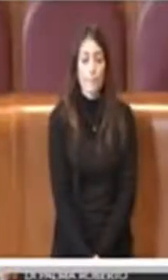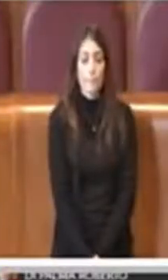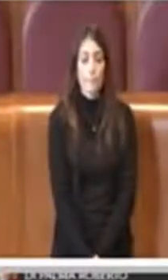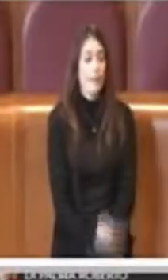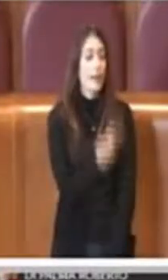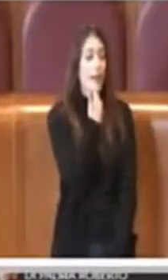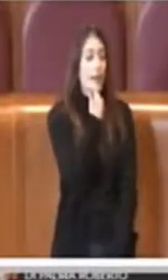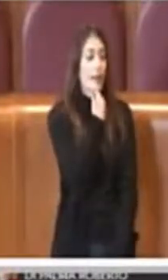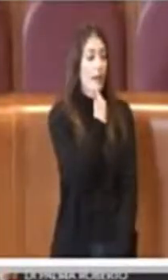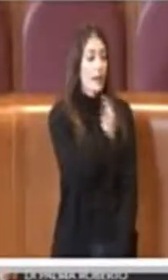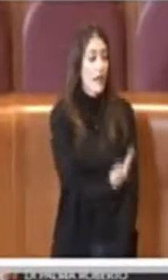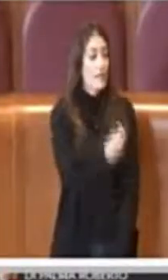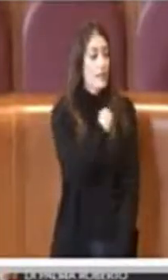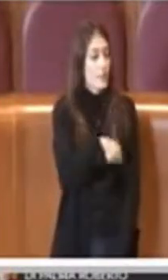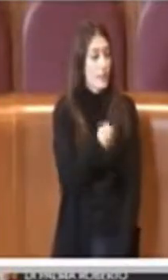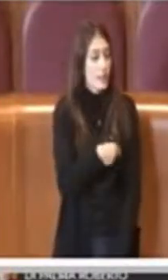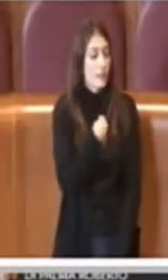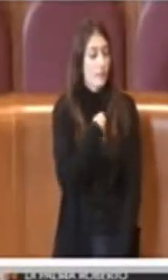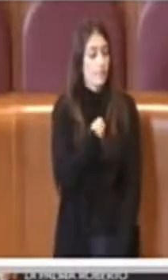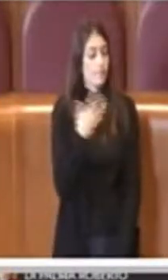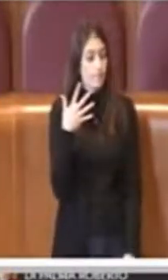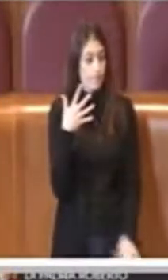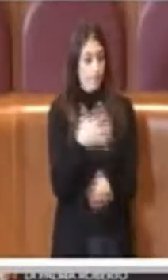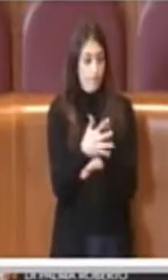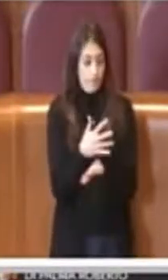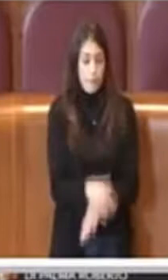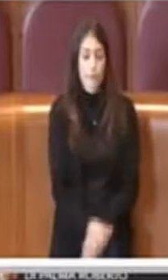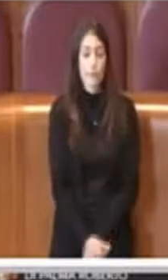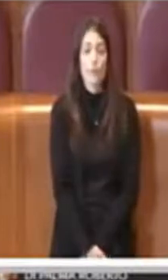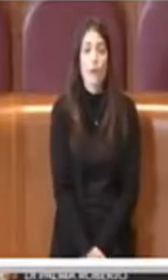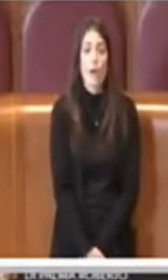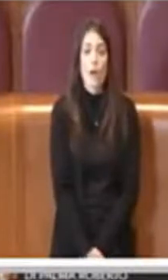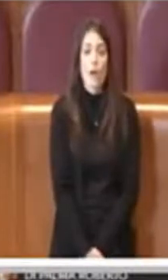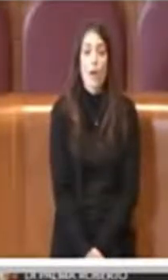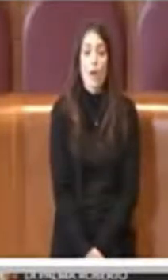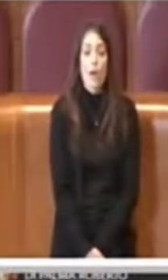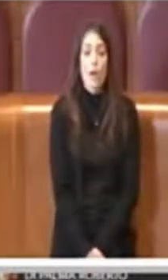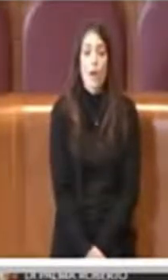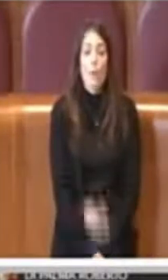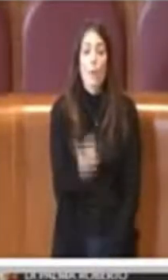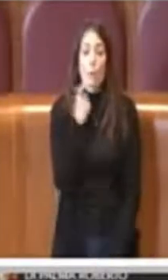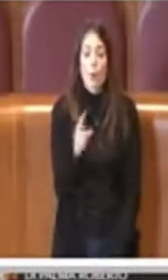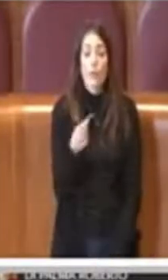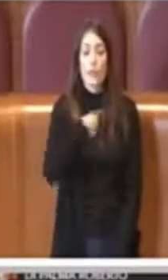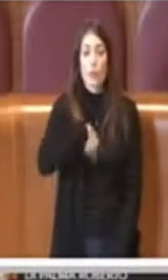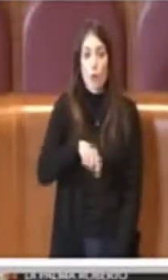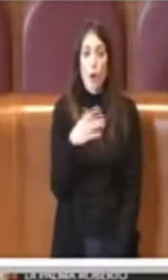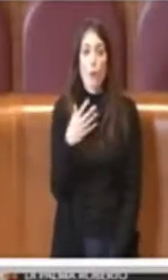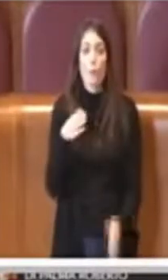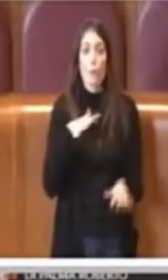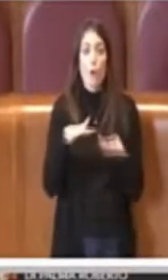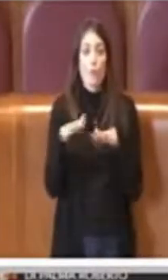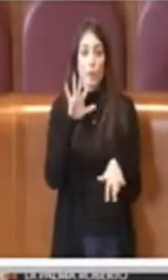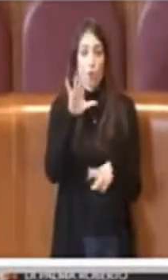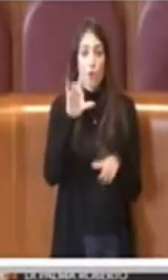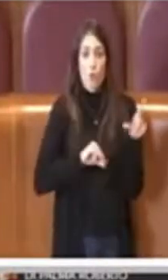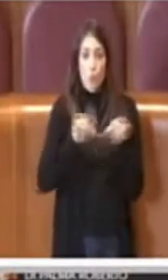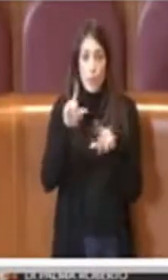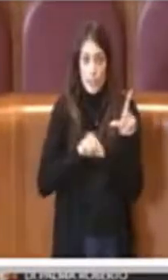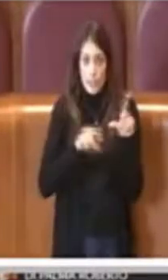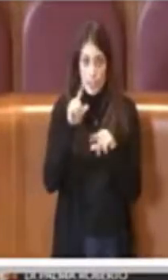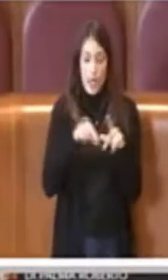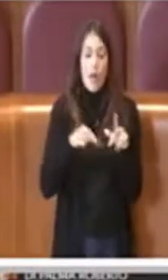Grazie Presidente, intervengo per prendere il voto di astensione del Movimento 5 Stelle per un dubbio